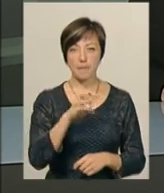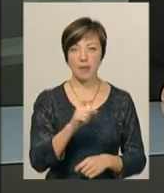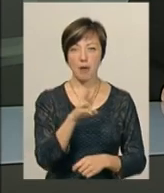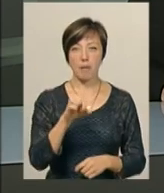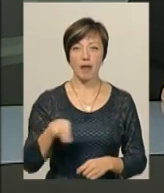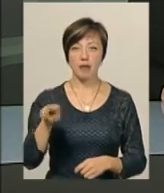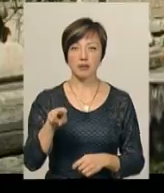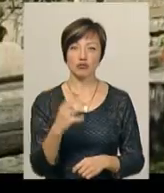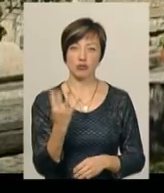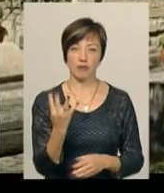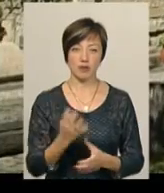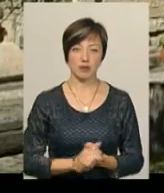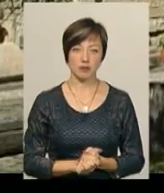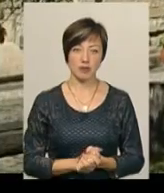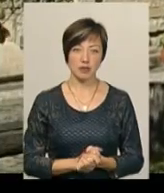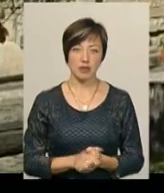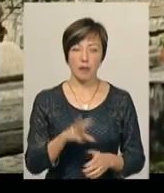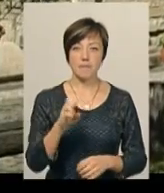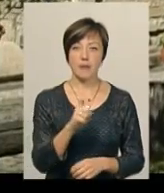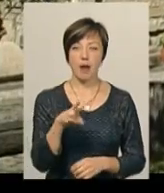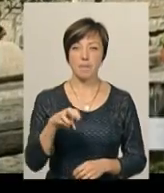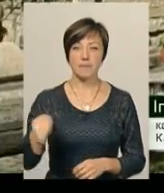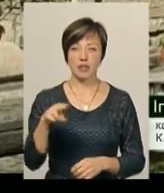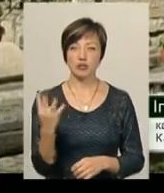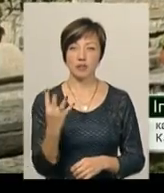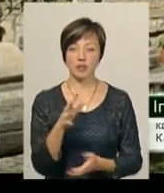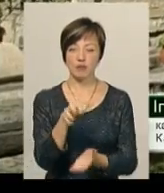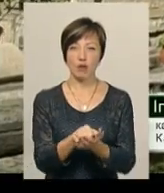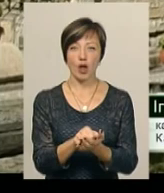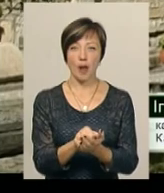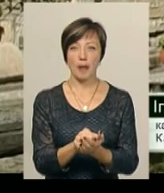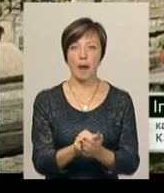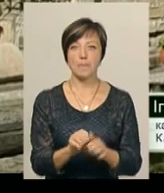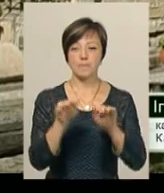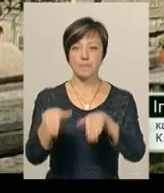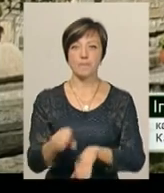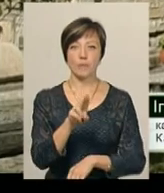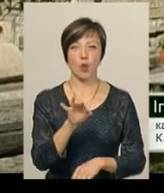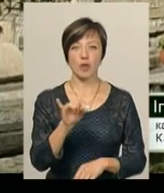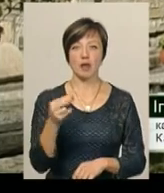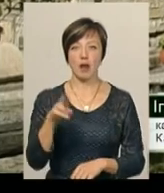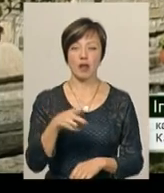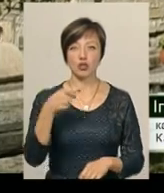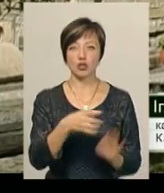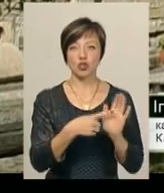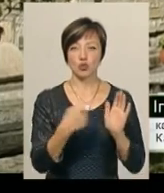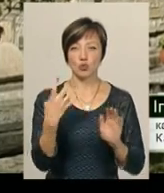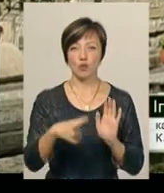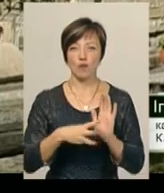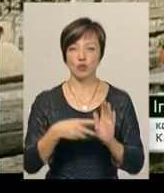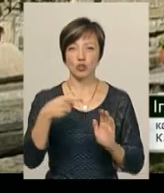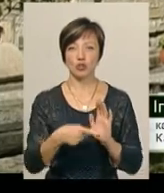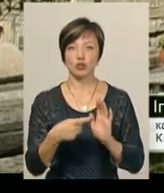IV. Махмед IV – це той, хто завоював Поділля в роки його правління 1648